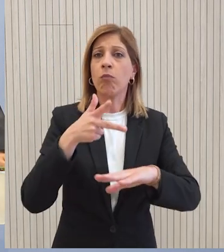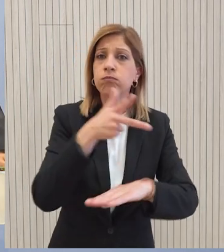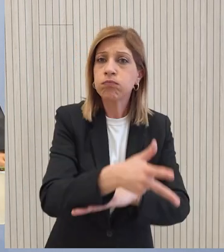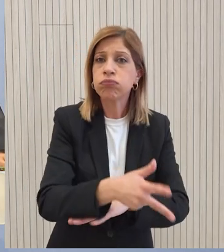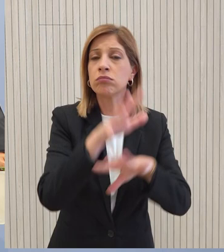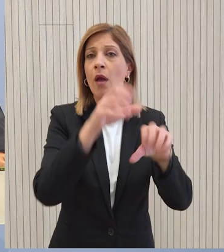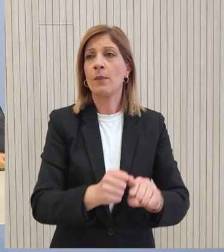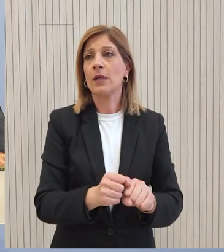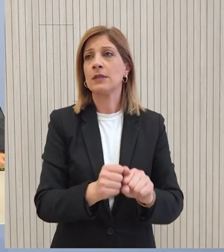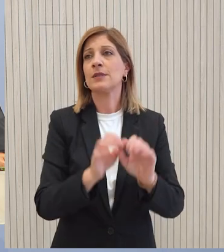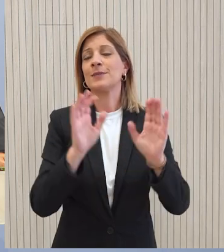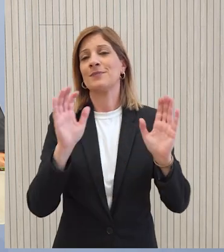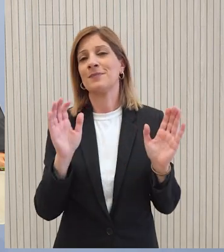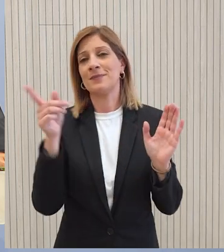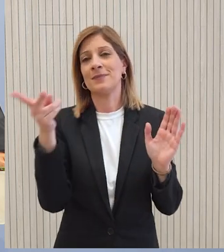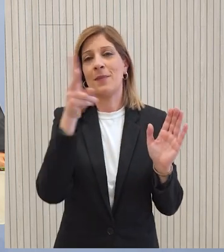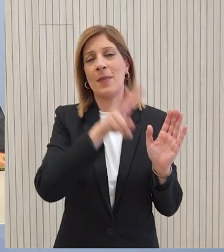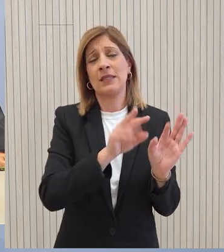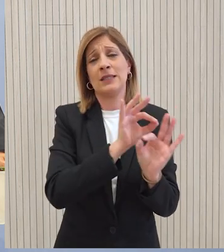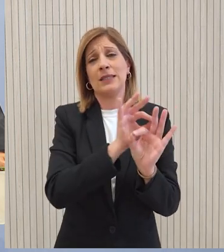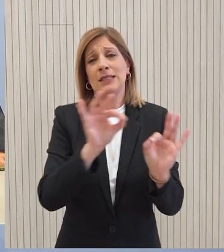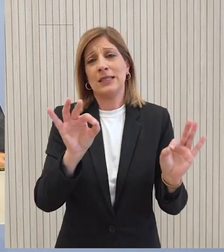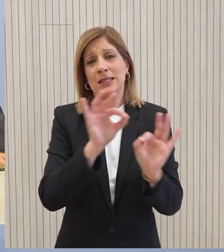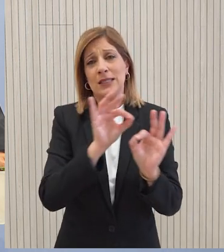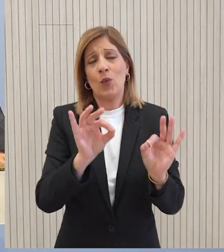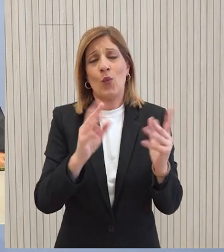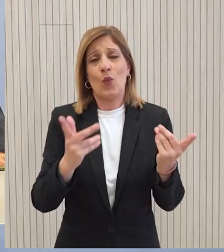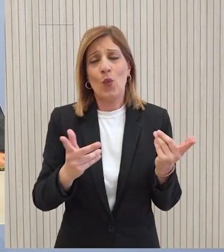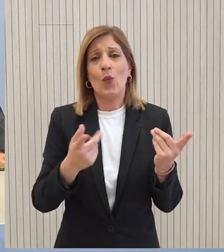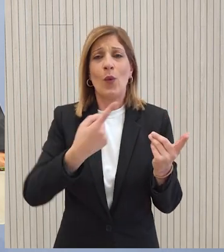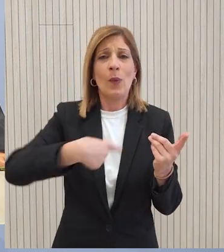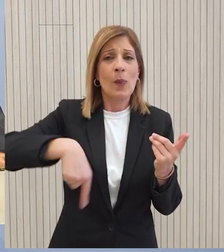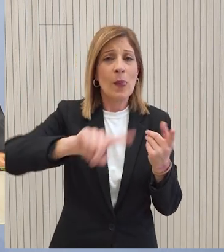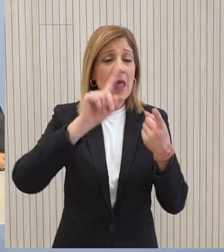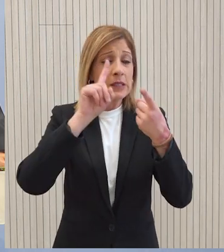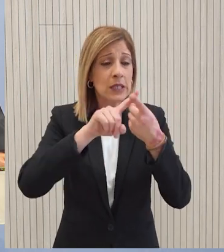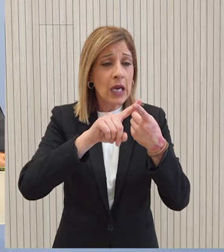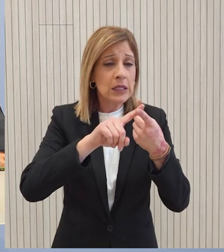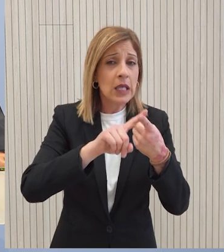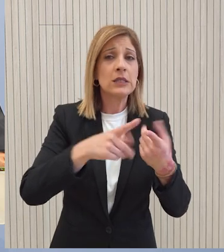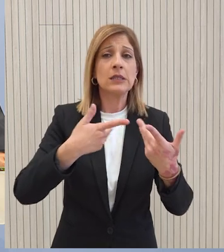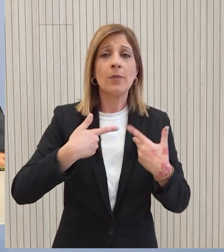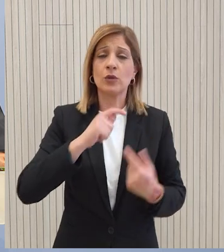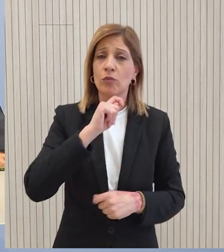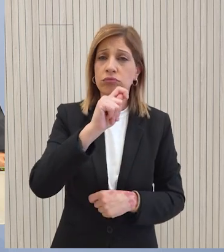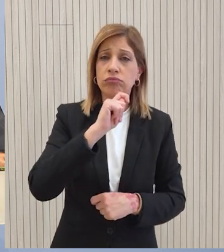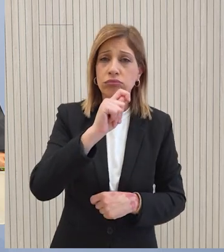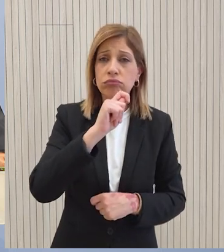Δεν νομίζω να χωρεί καμιά φυσβήτηση ότι σε όλες τις τοποθετήσεις με όλες τις πράξεις